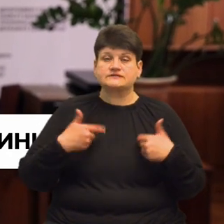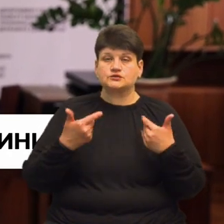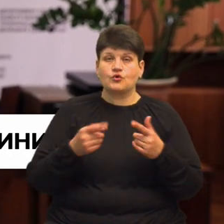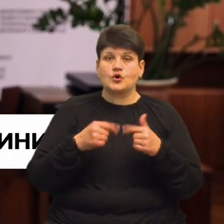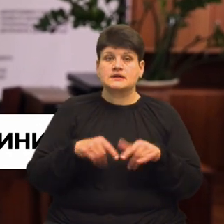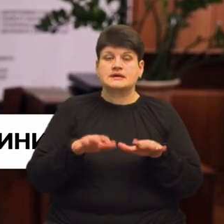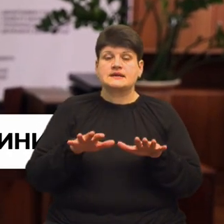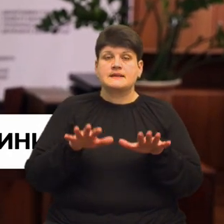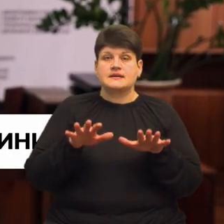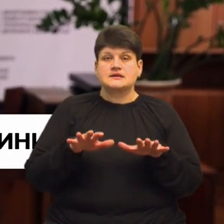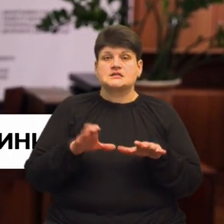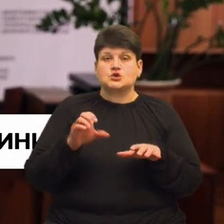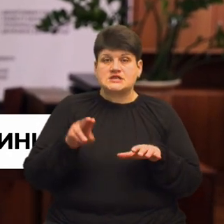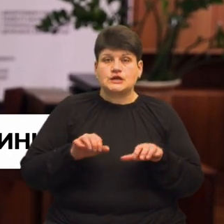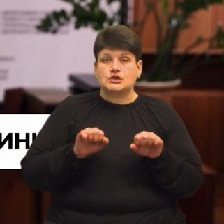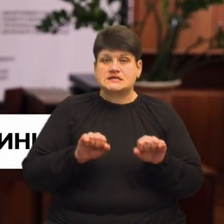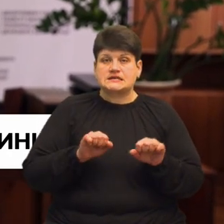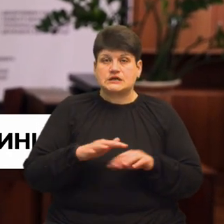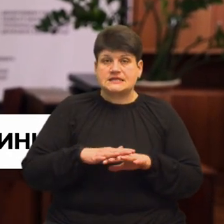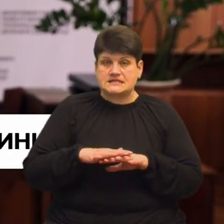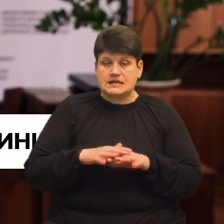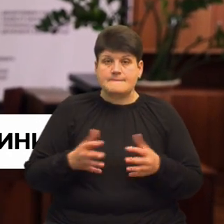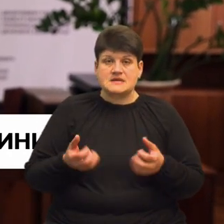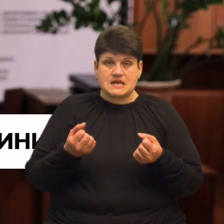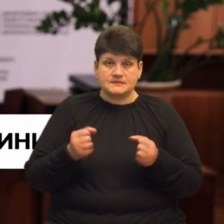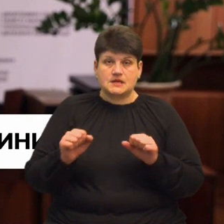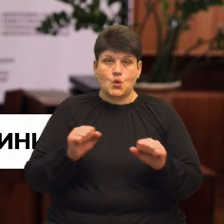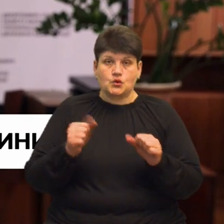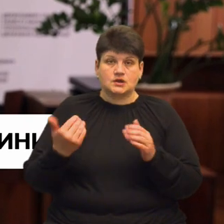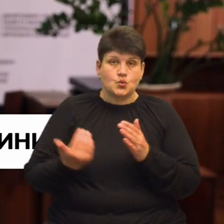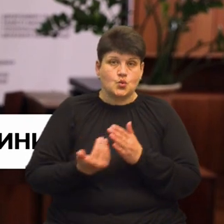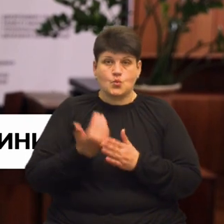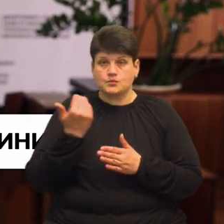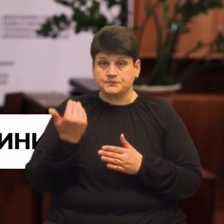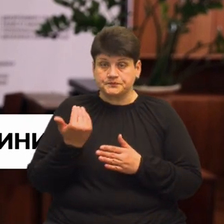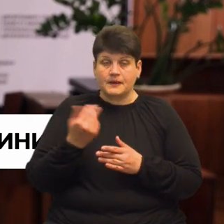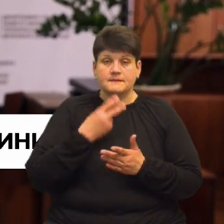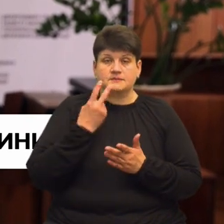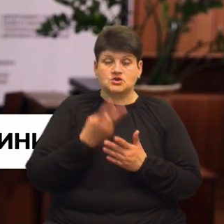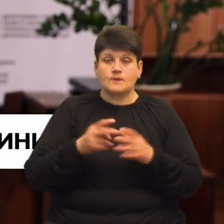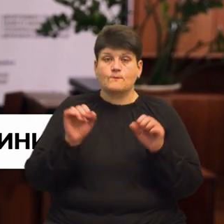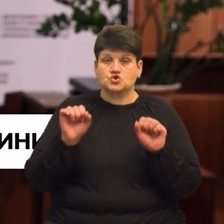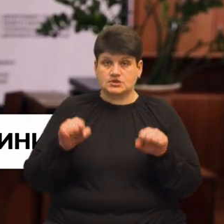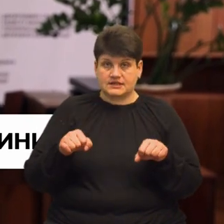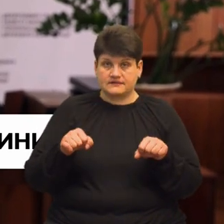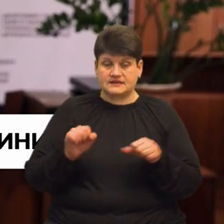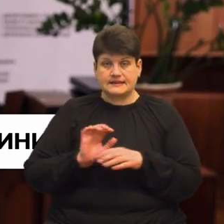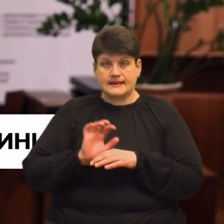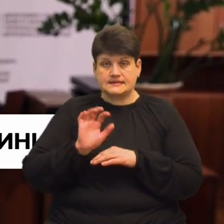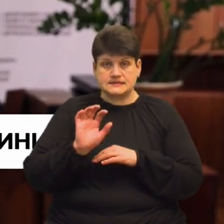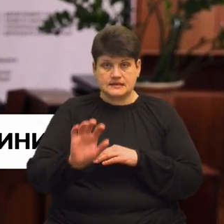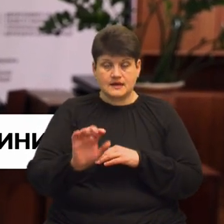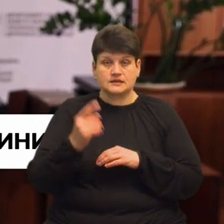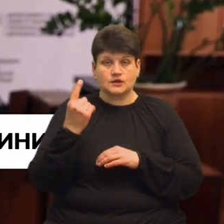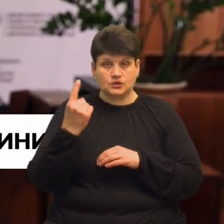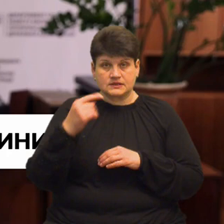соціального захисту населення. Підтримана урядом новація передбачає можливість надсилати одним із